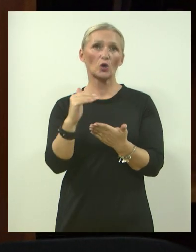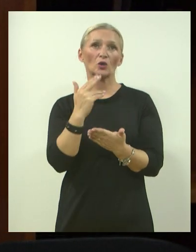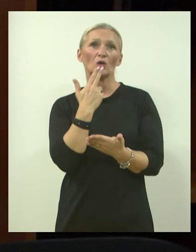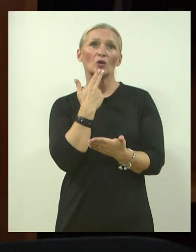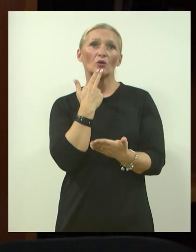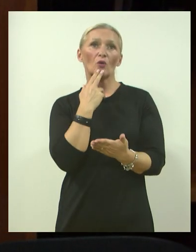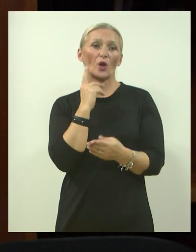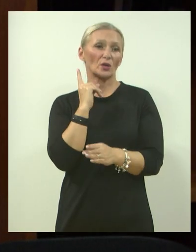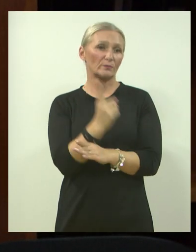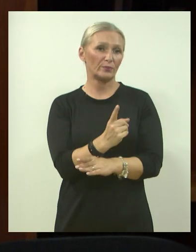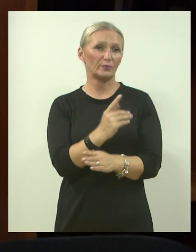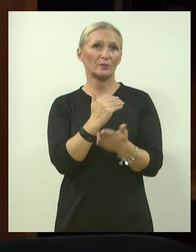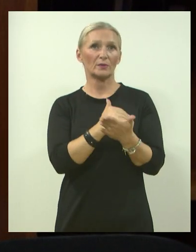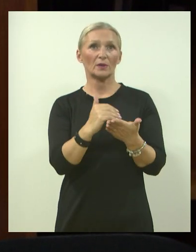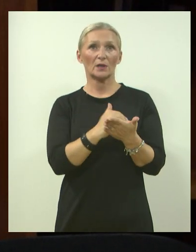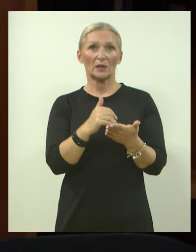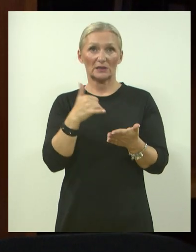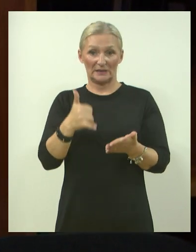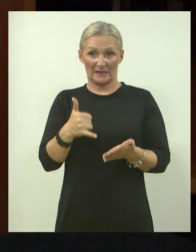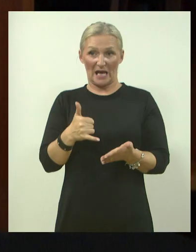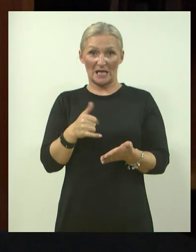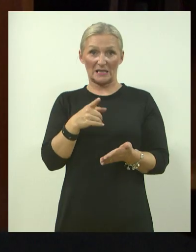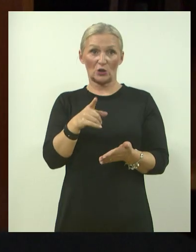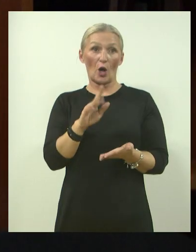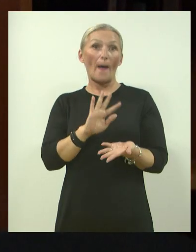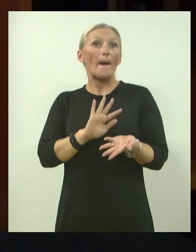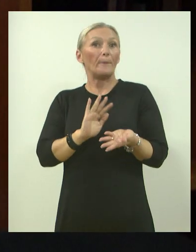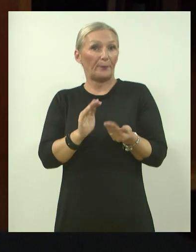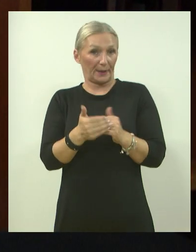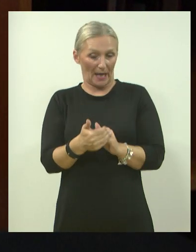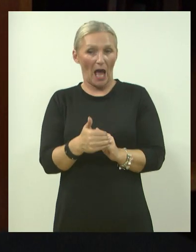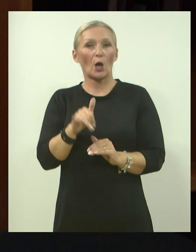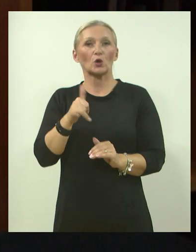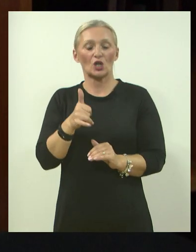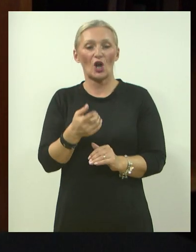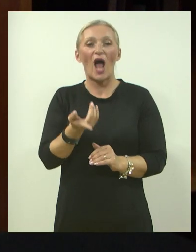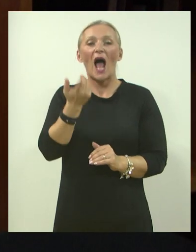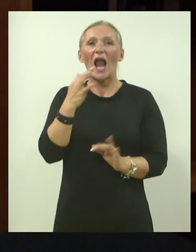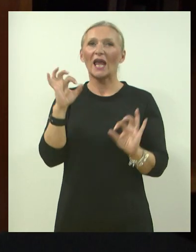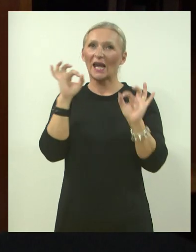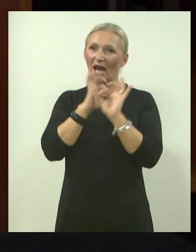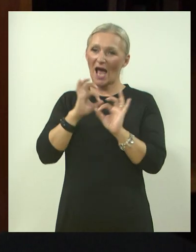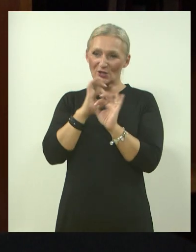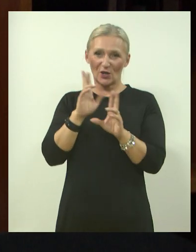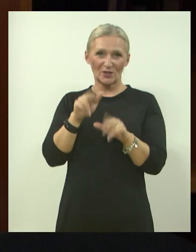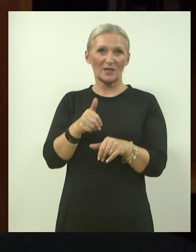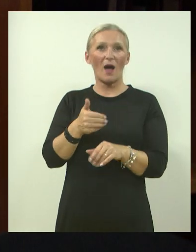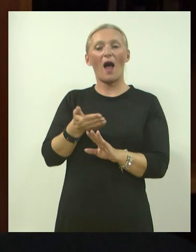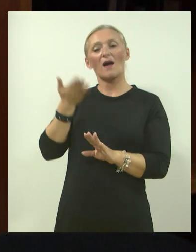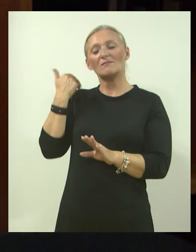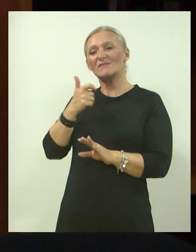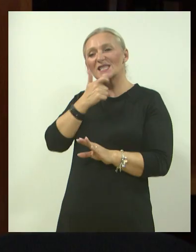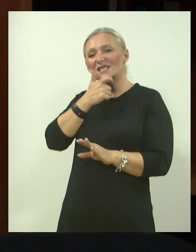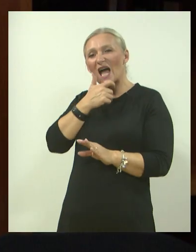zakonskim rješenjima koje vrijede danas je prilagođeno, ali nažalost ima i puno toga od prije. I